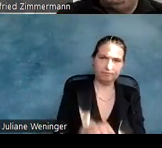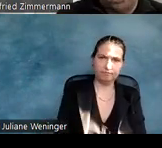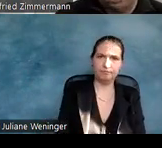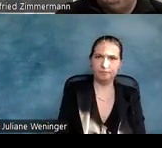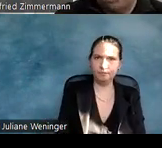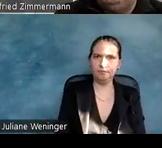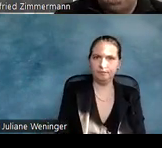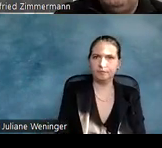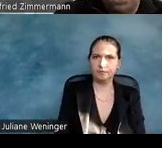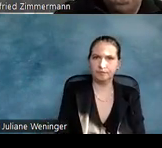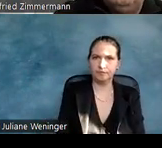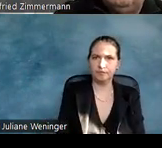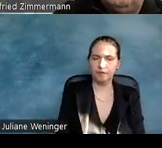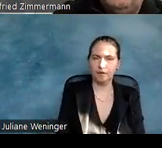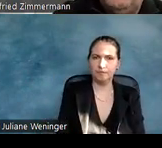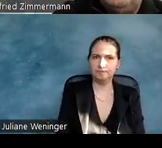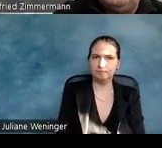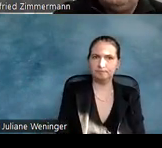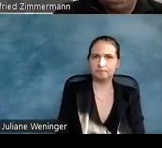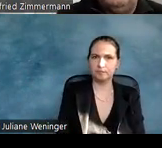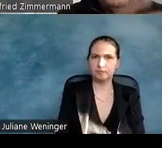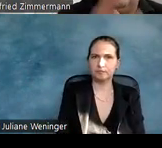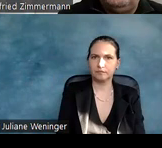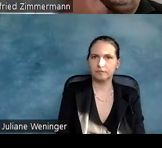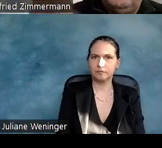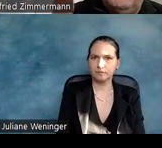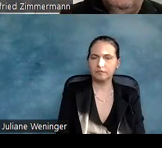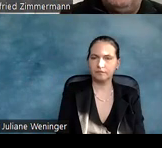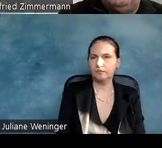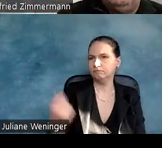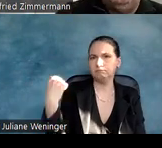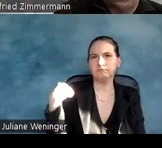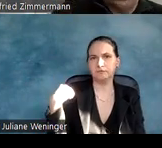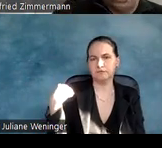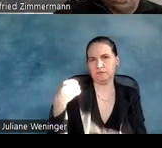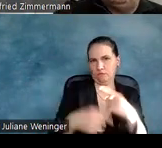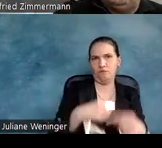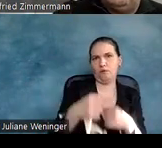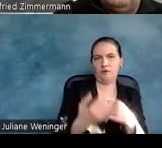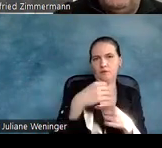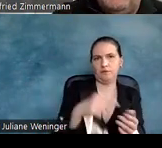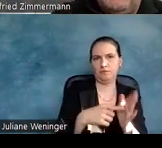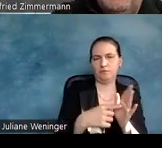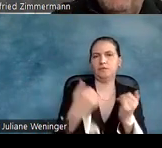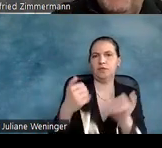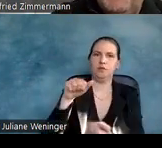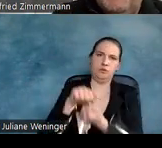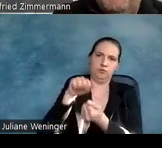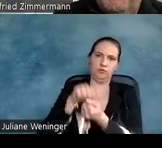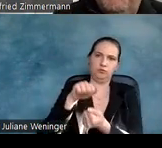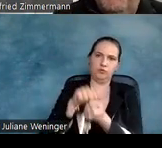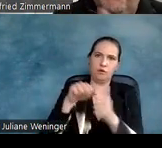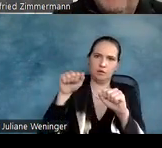man ein Dokument auf dem Tool sieht, kann man hier ausdrucken in einem